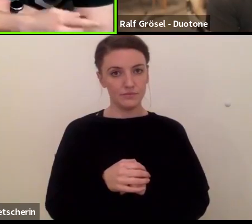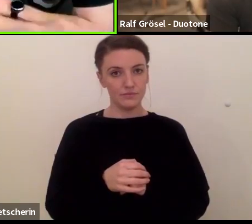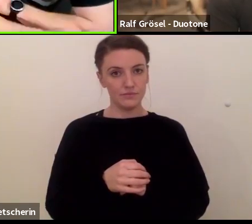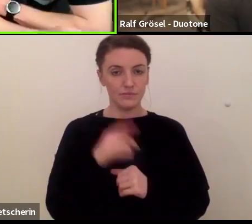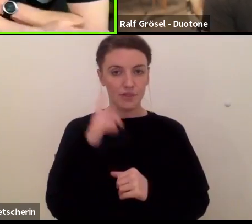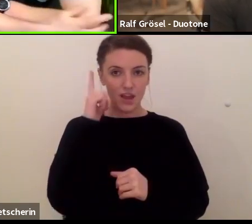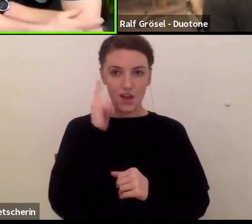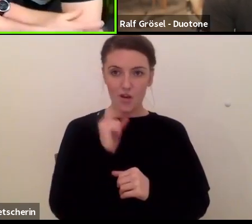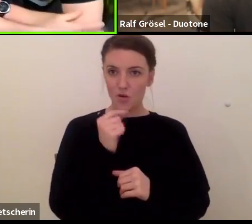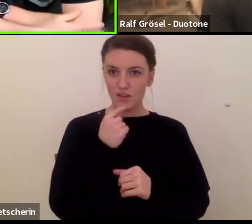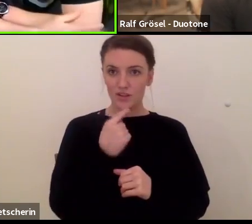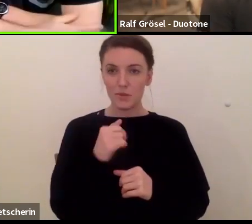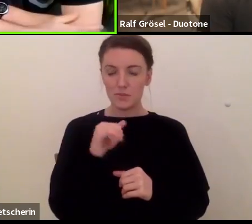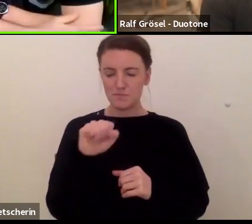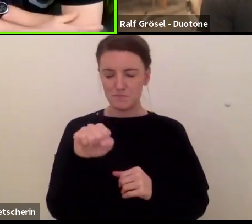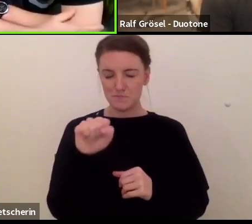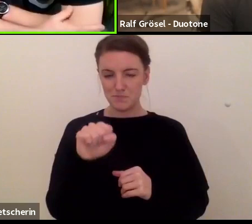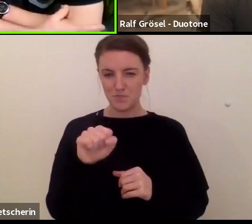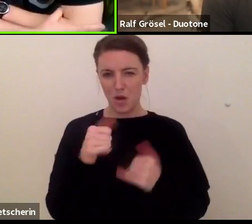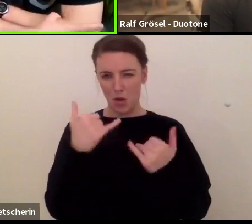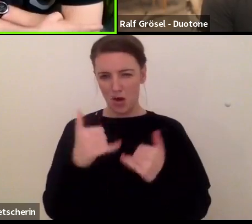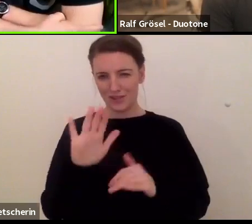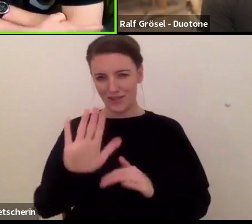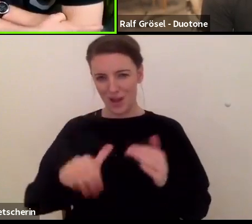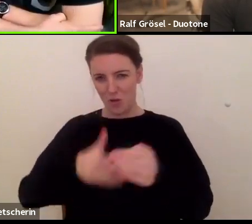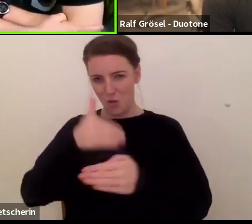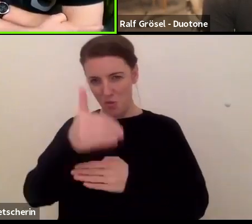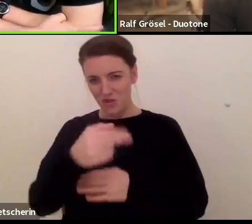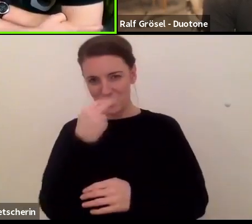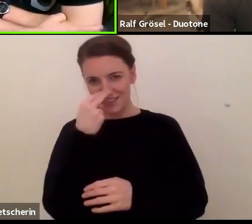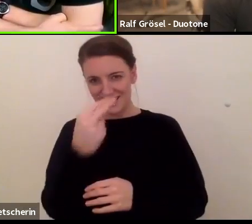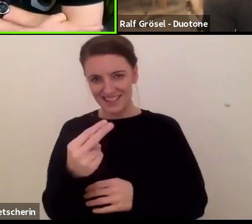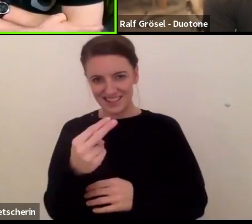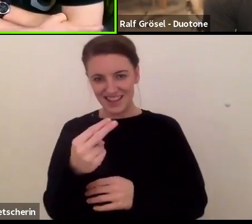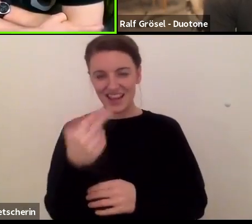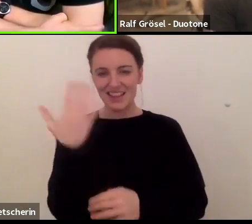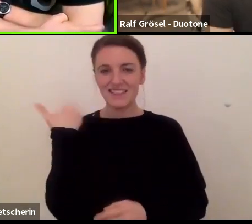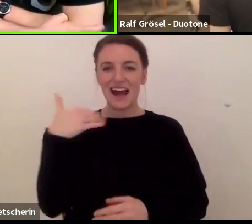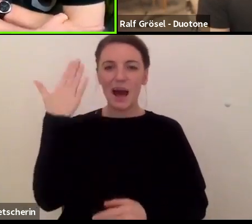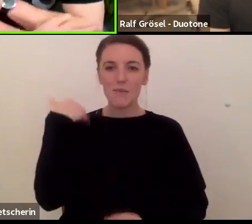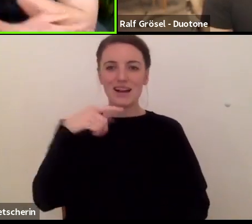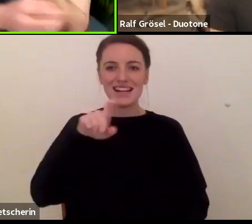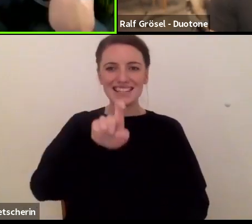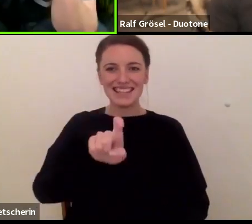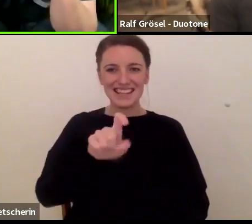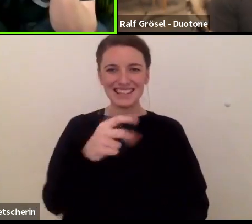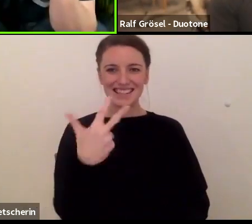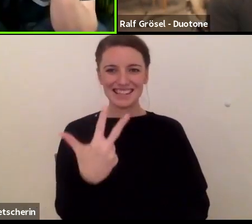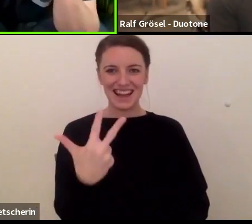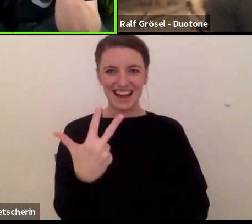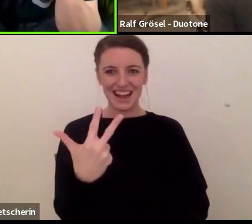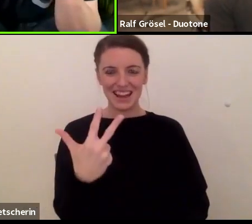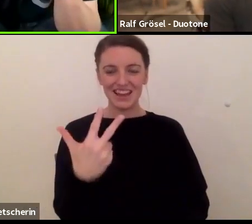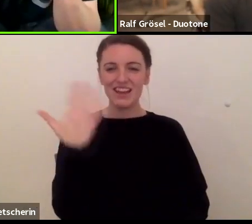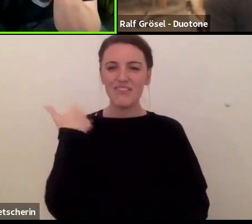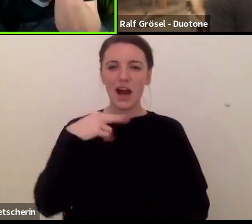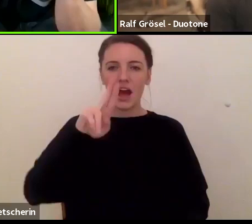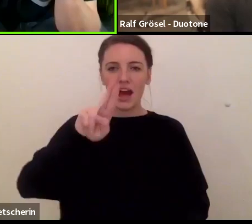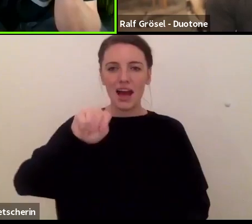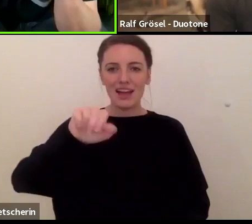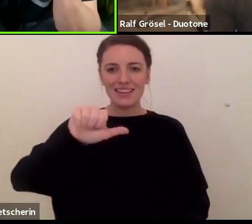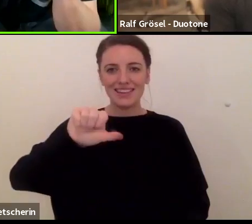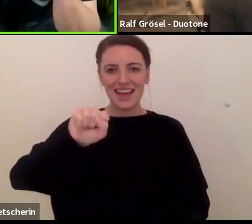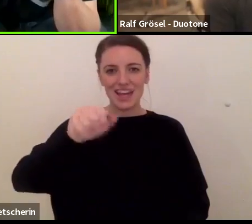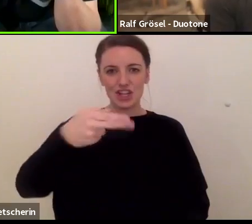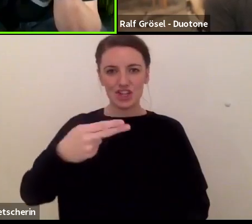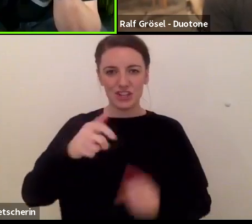Was hast du, ich habe heute auch noch auf deiner Seite gelesen, du hast damals beim X3, das war ein Nash-Kite, solche Flaps drinnen,